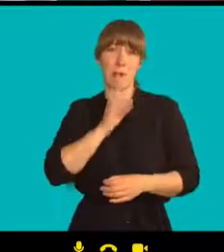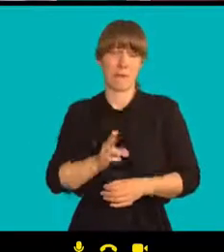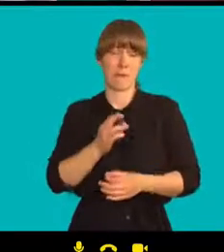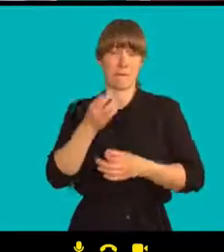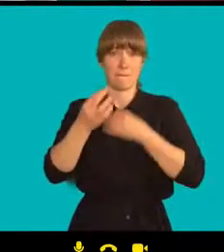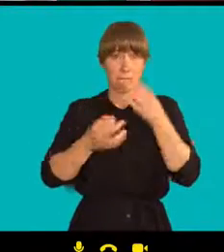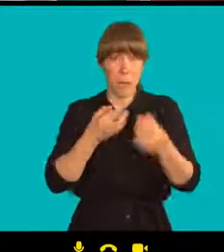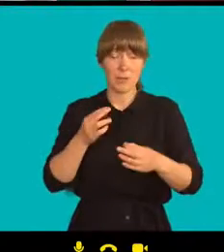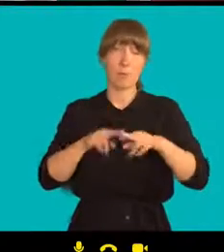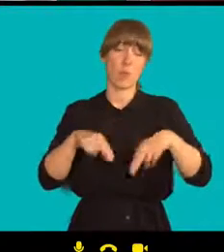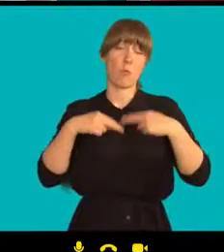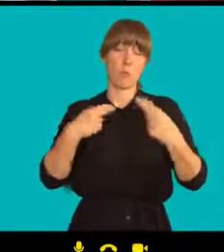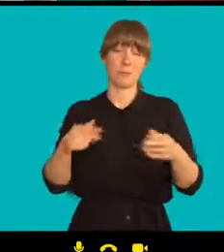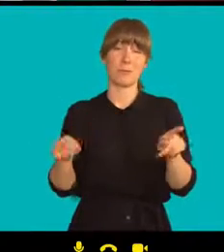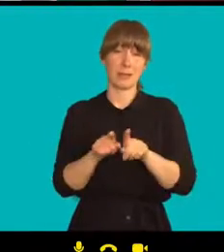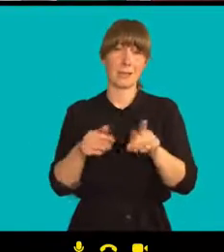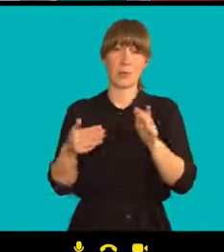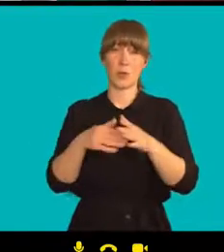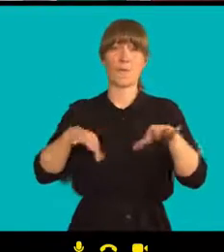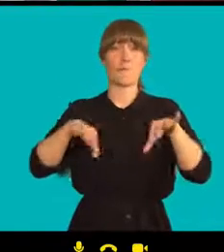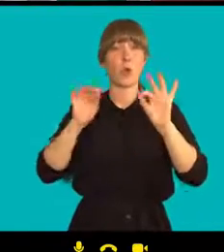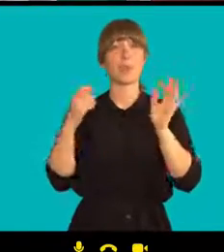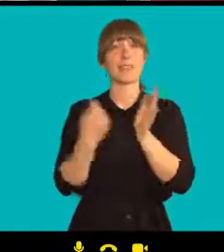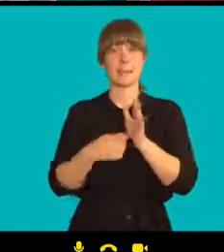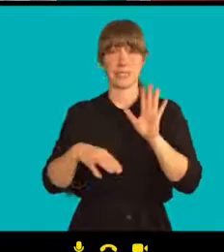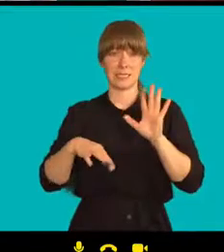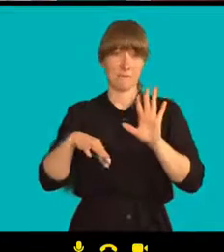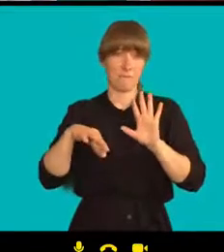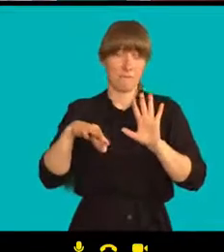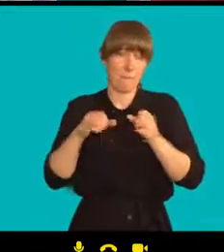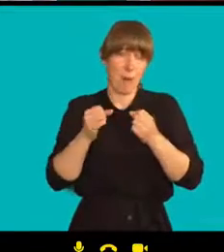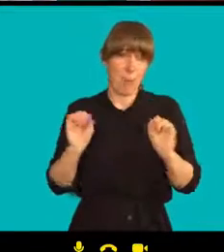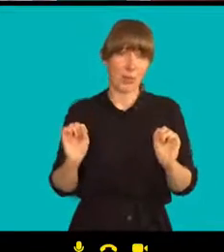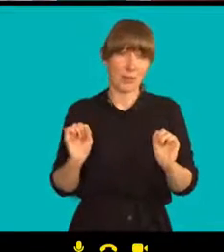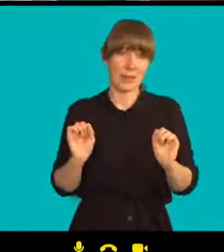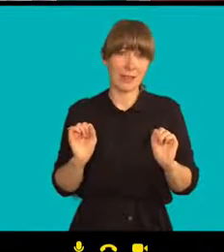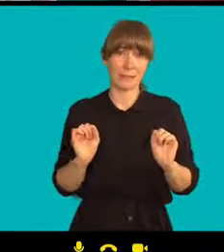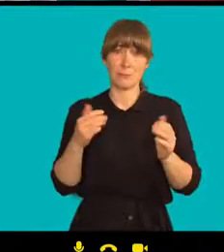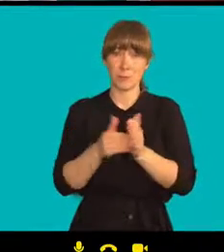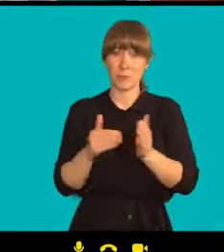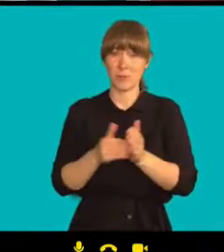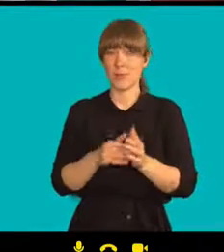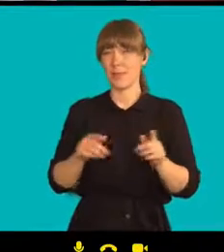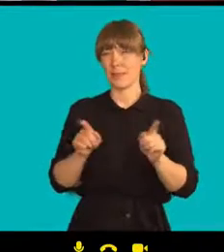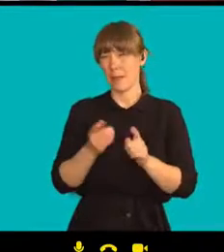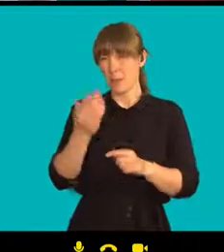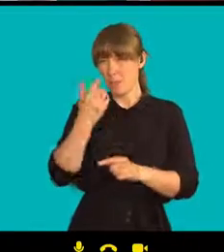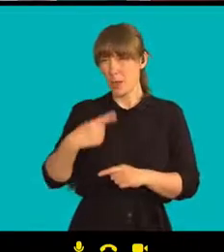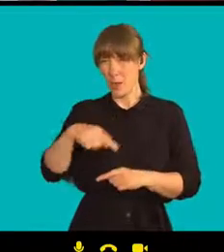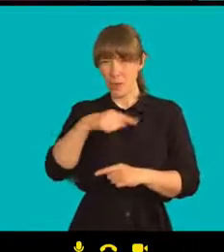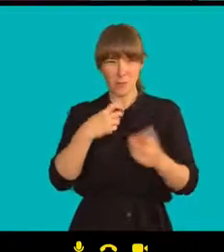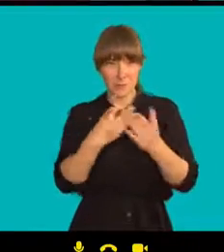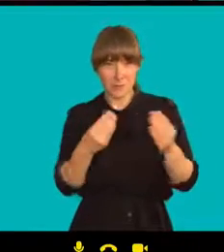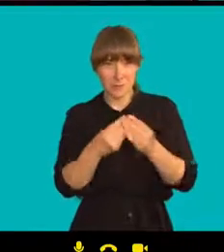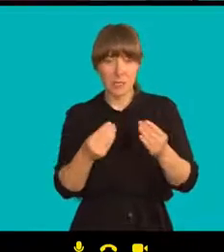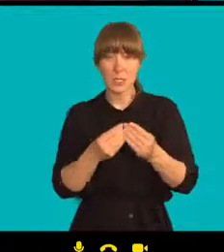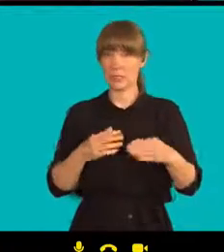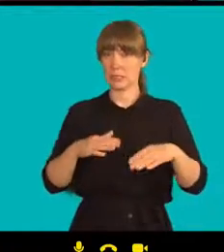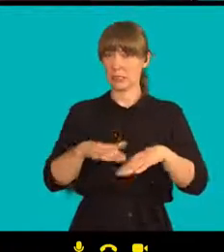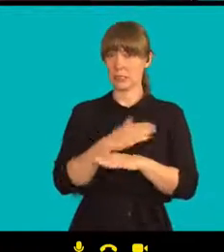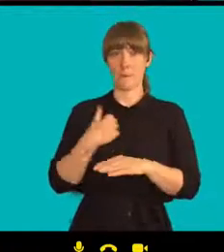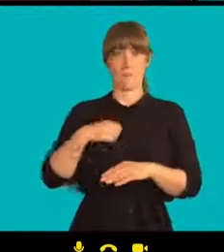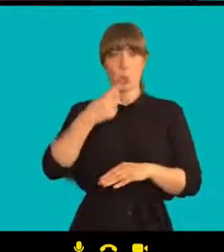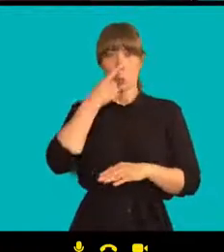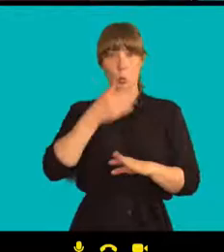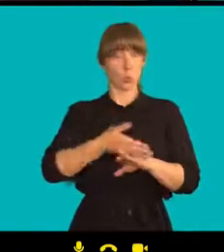svobodné volby. Také jste zmínili Rusko, musím říct například, že od srpna do teď jsme